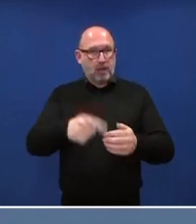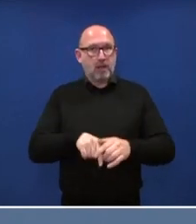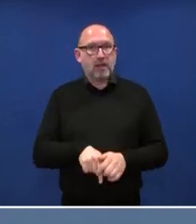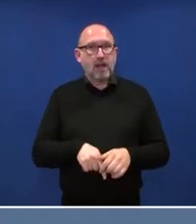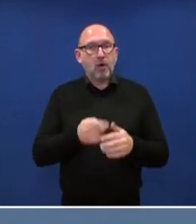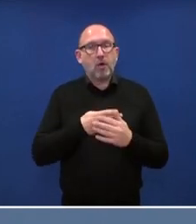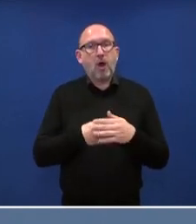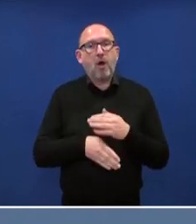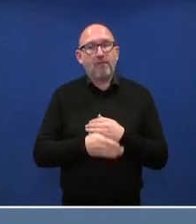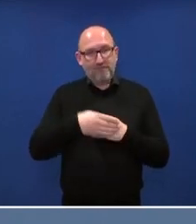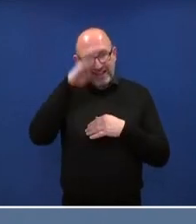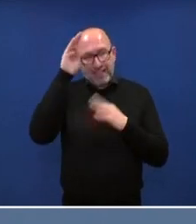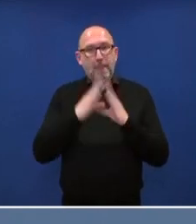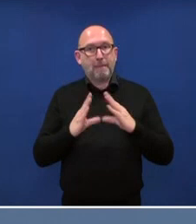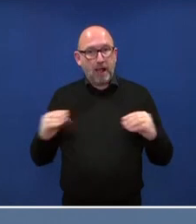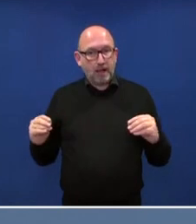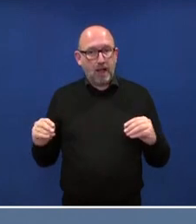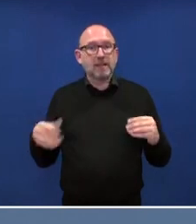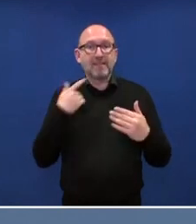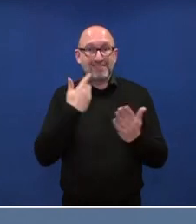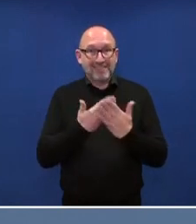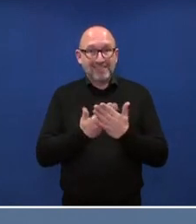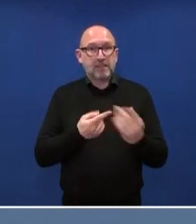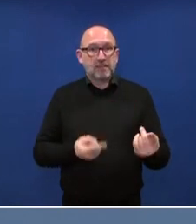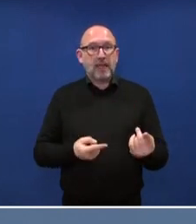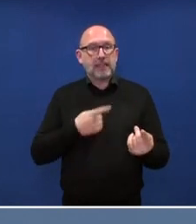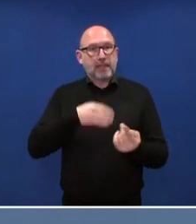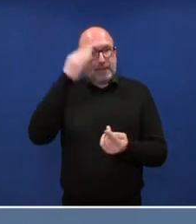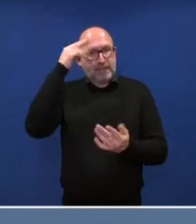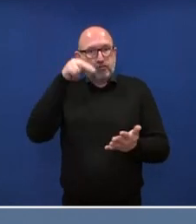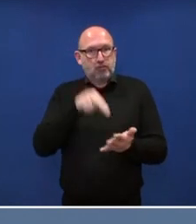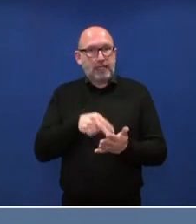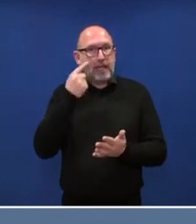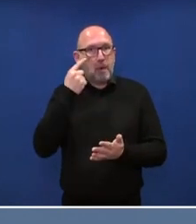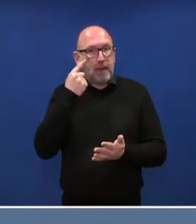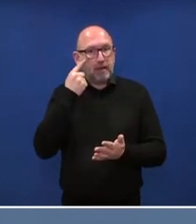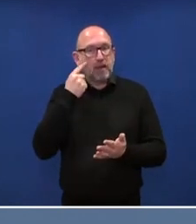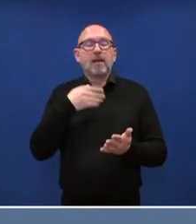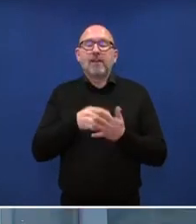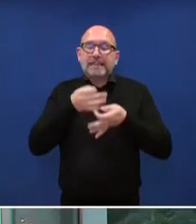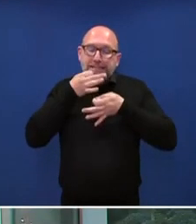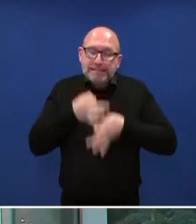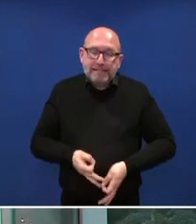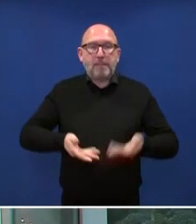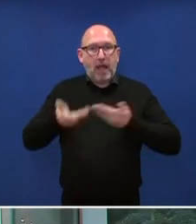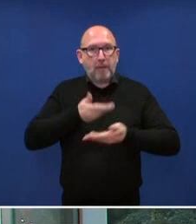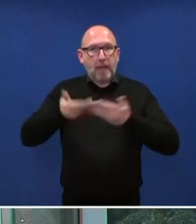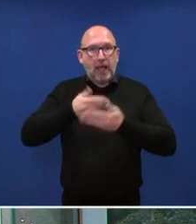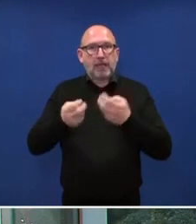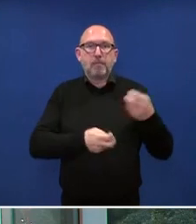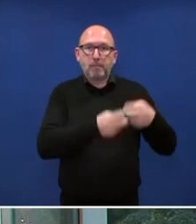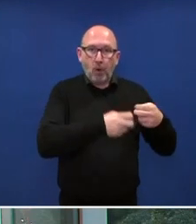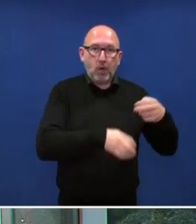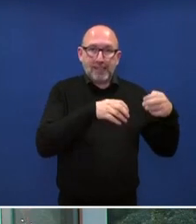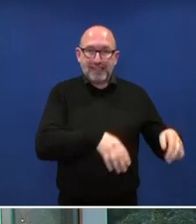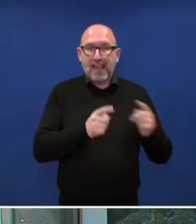westlichen Balkan. Insofern ist mein Kenntnisstand, dass es dazu derzeit weiter intensive Beratungen in Brüssel und